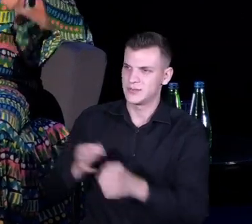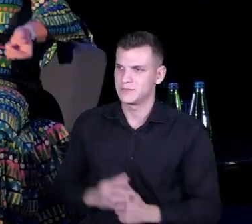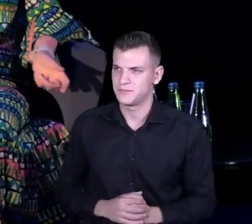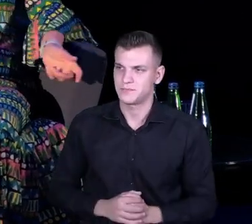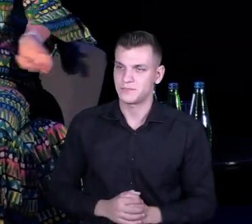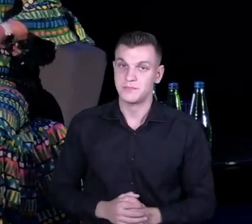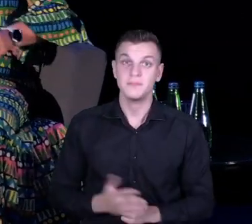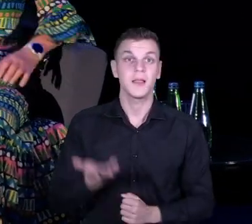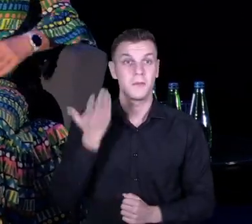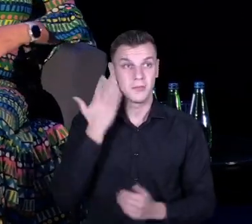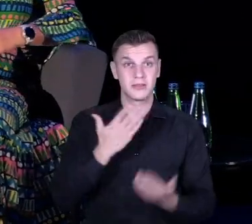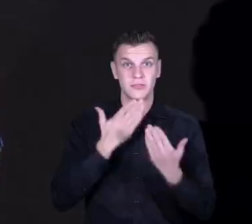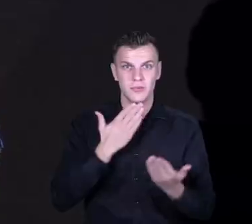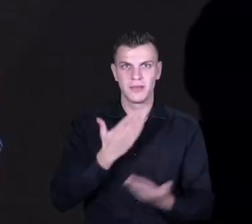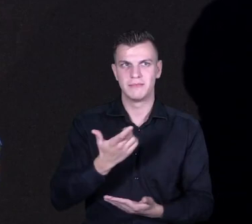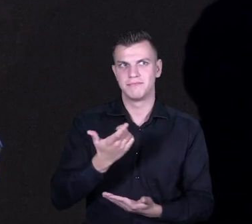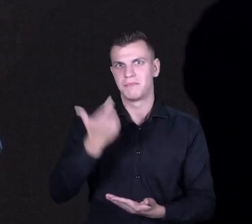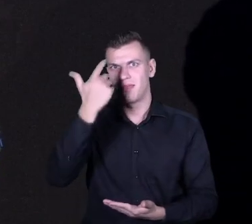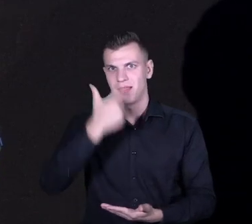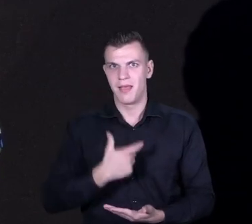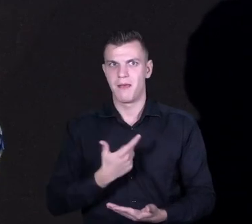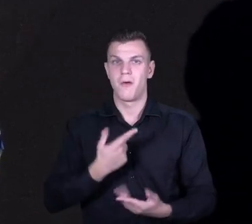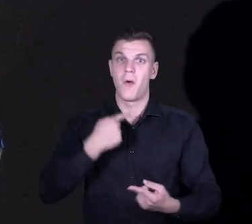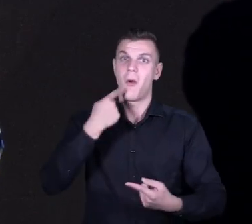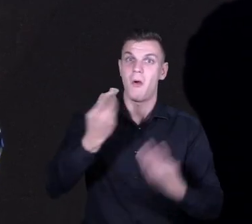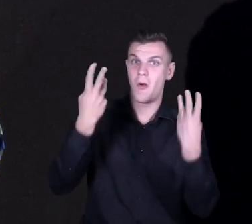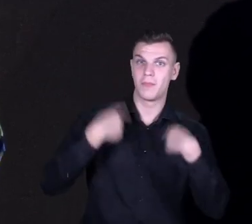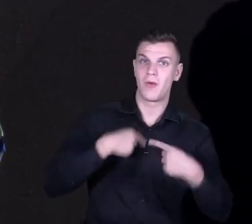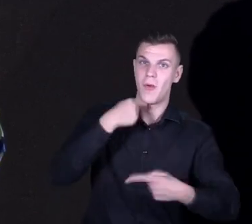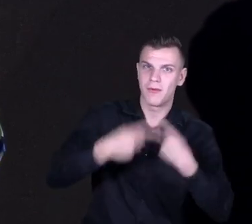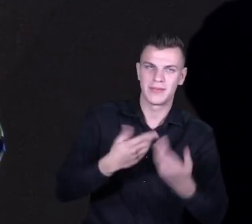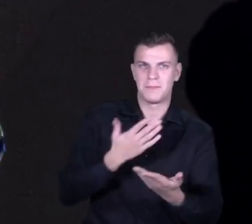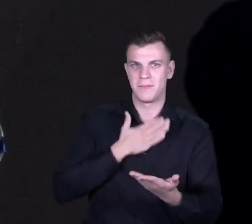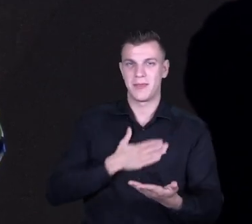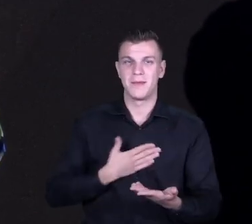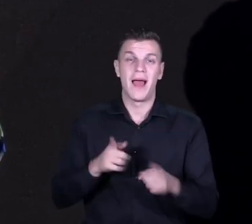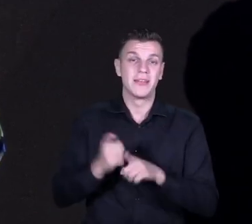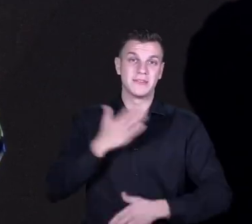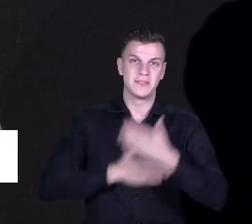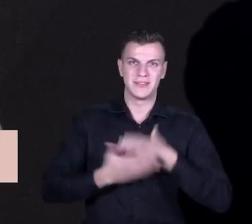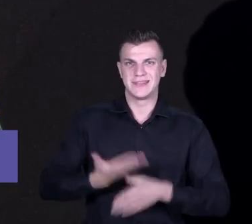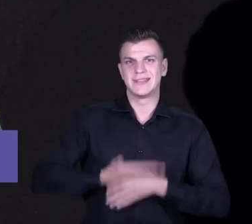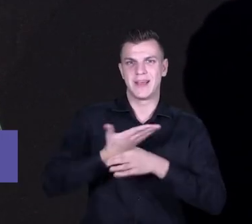Bardzo dziękuję za to miłe przywitanie i w ogóle cieszę się, że mogę tutaj dzisiaj z państwem być.